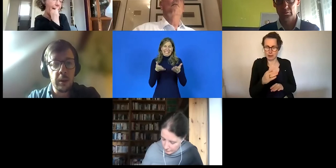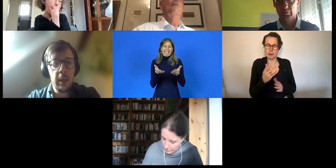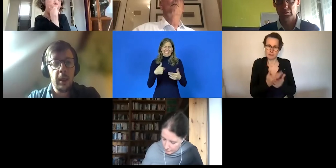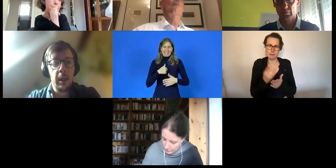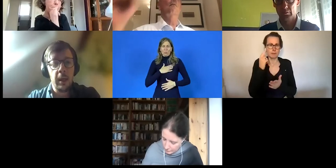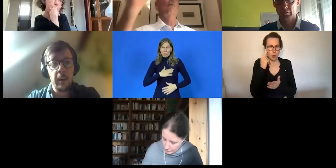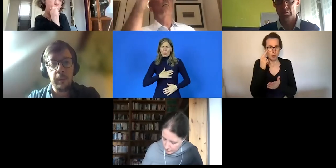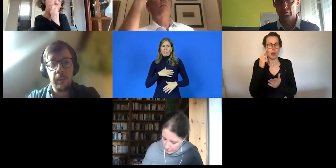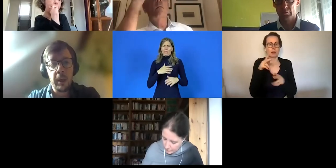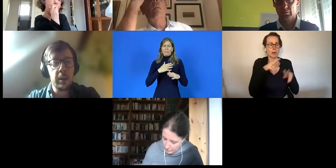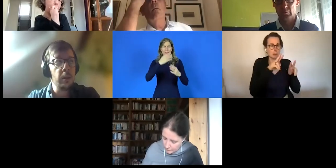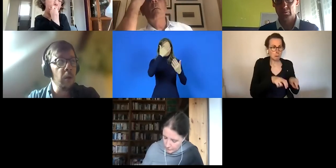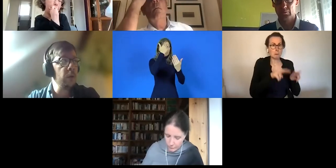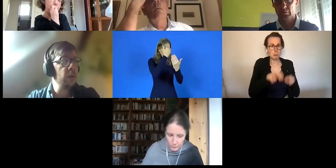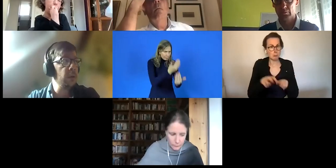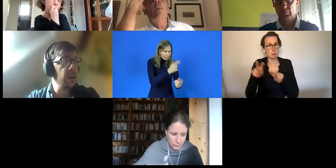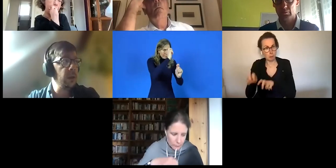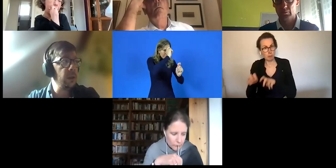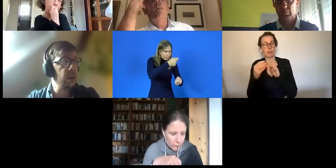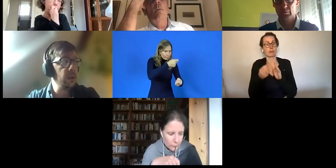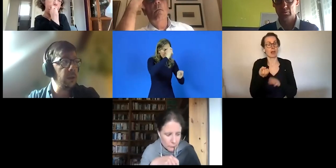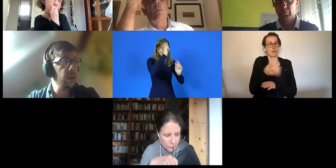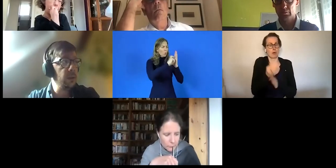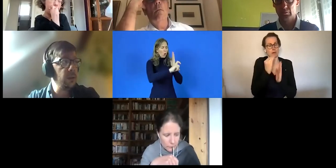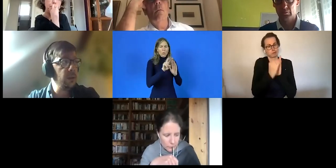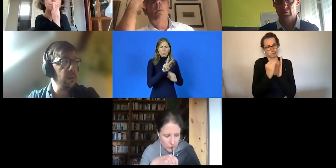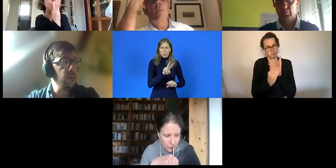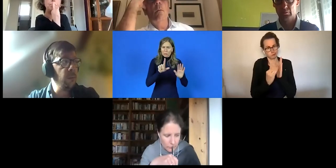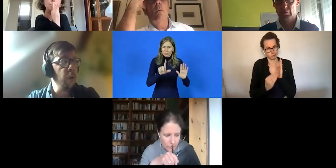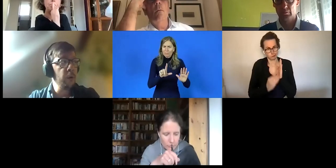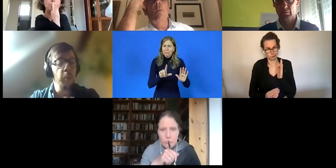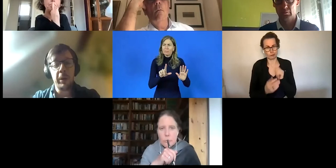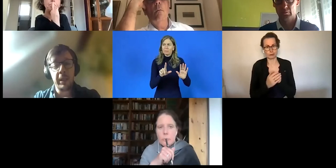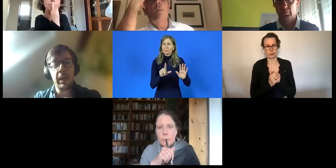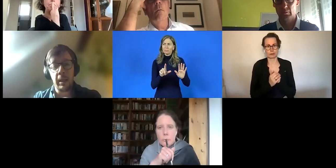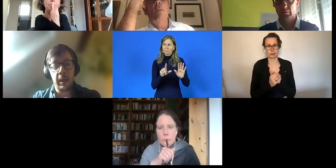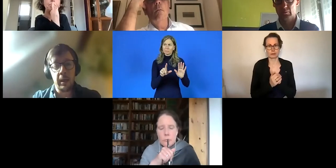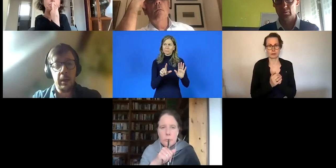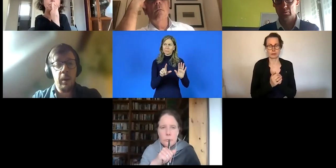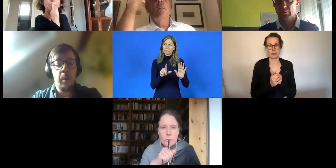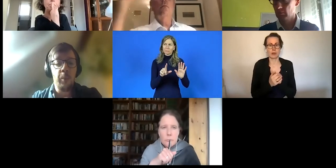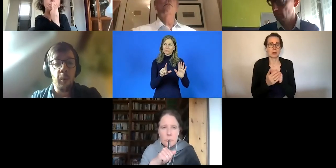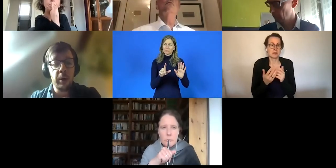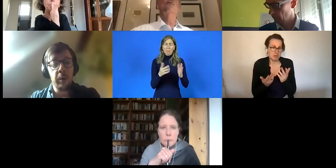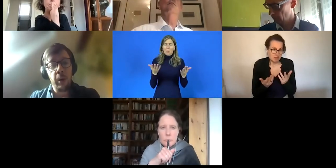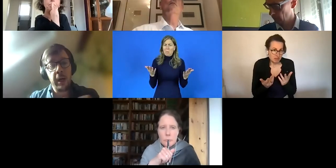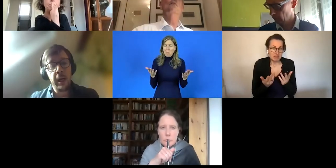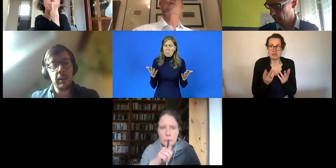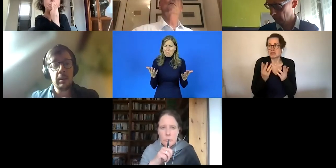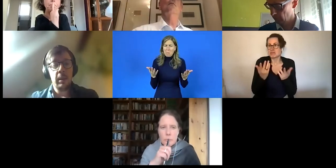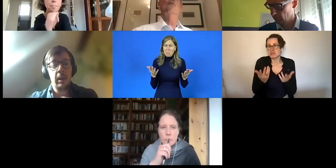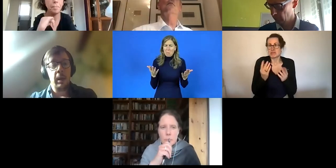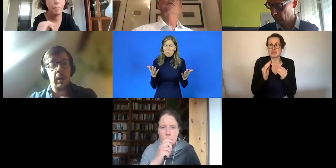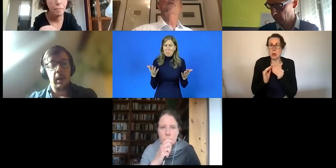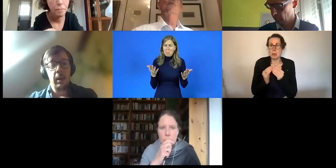der UNO-Konvention für behinderte Menschen. Also es ist natürlich schon